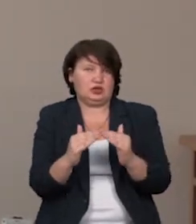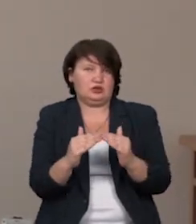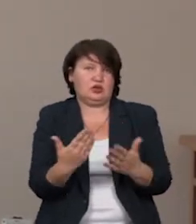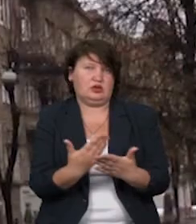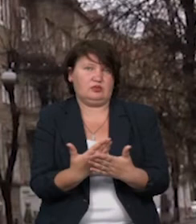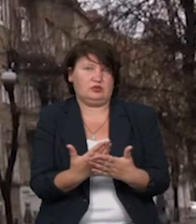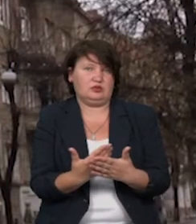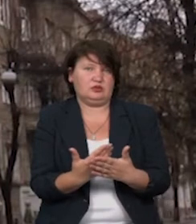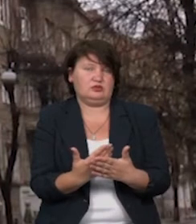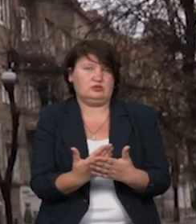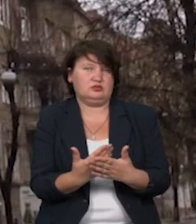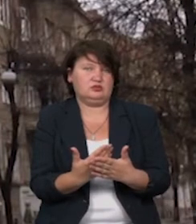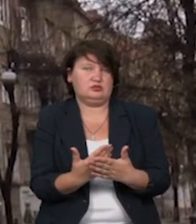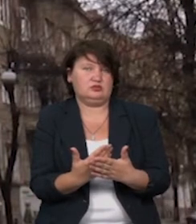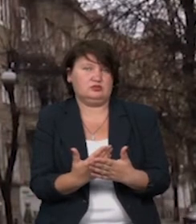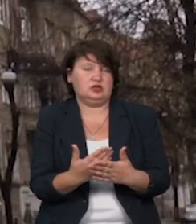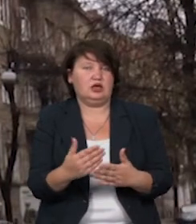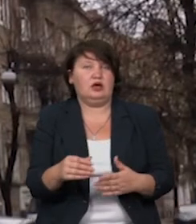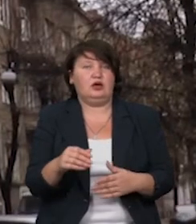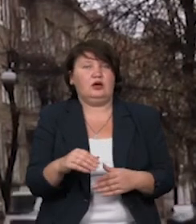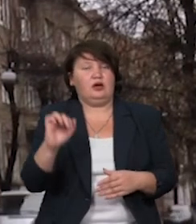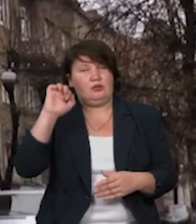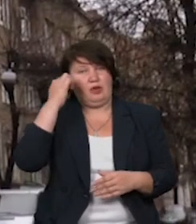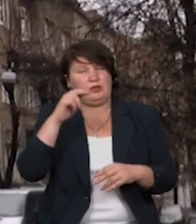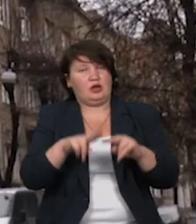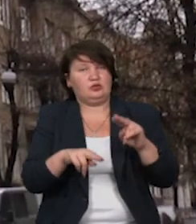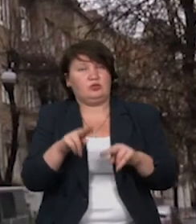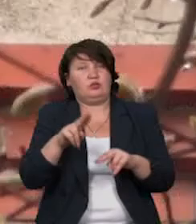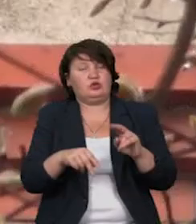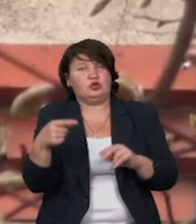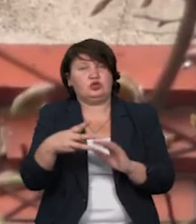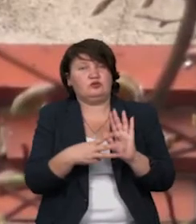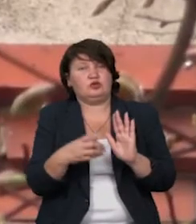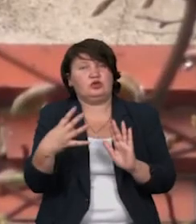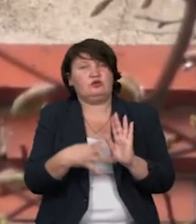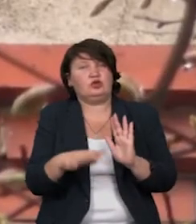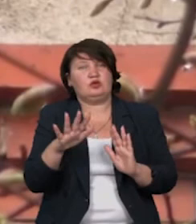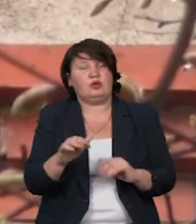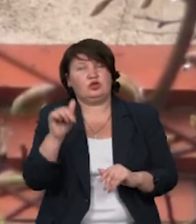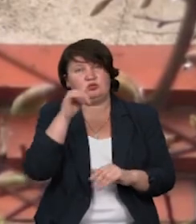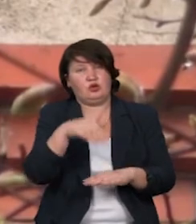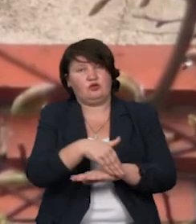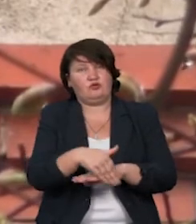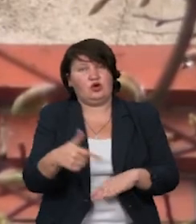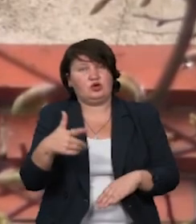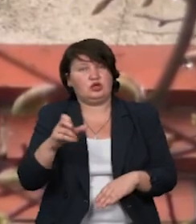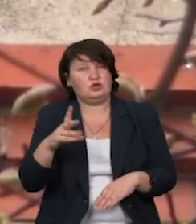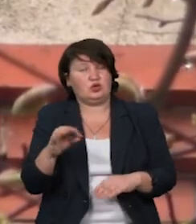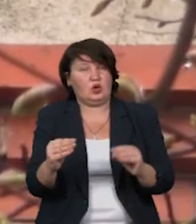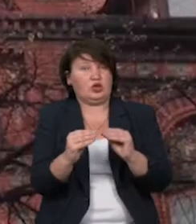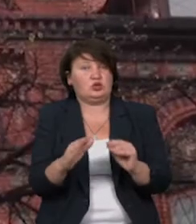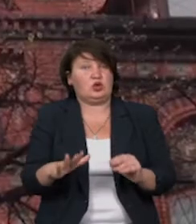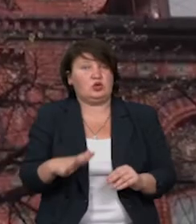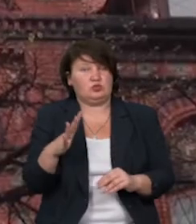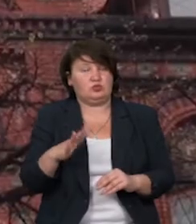заозначена. Нагадаю, пам'ятку архітектури, побудована в 1895 року на вулиці Гординського, 10, що колись була